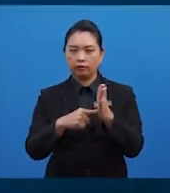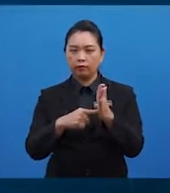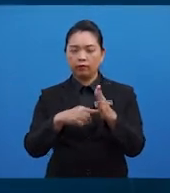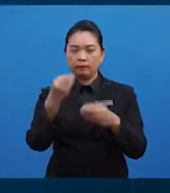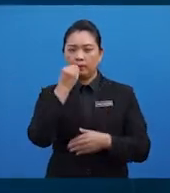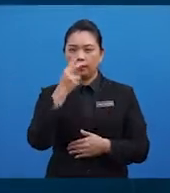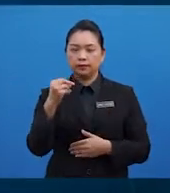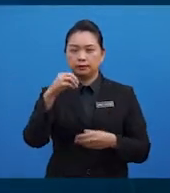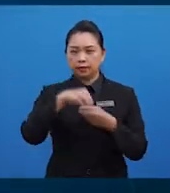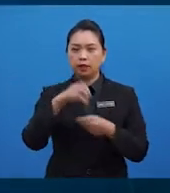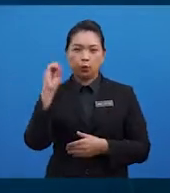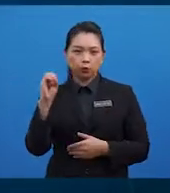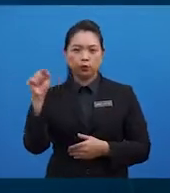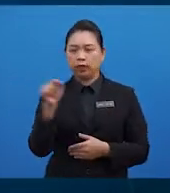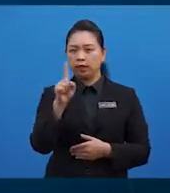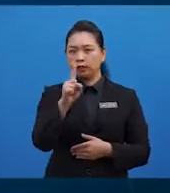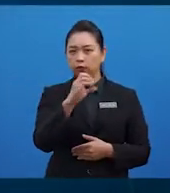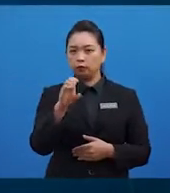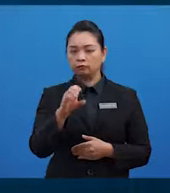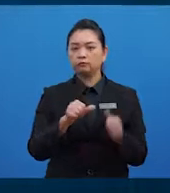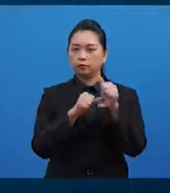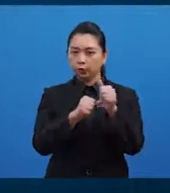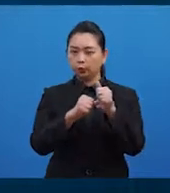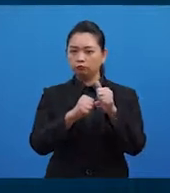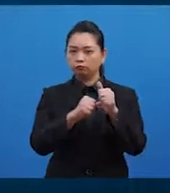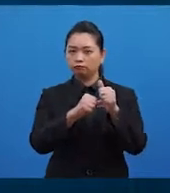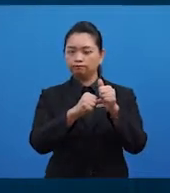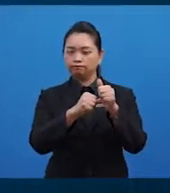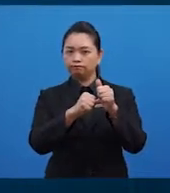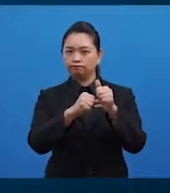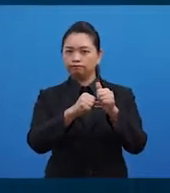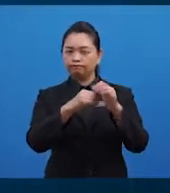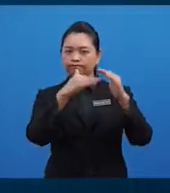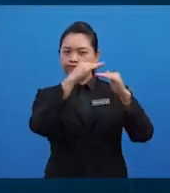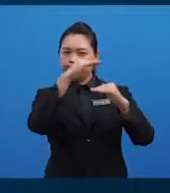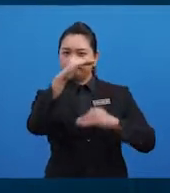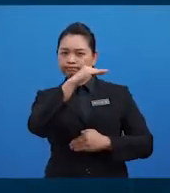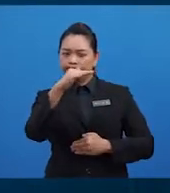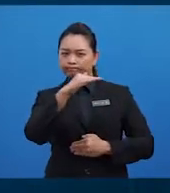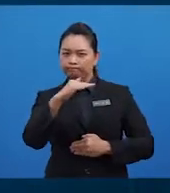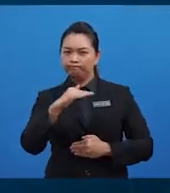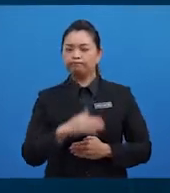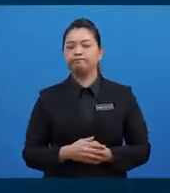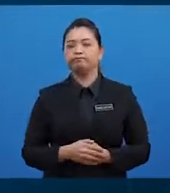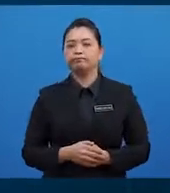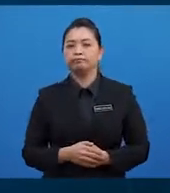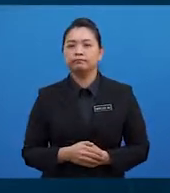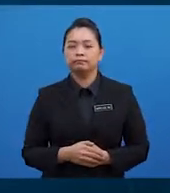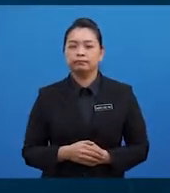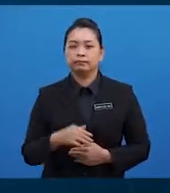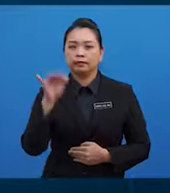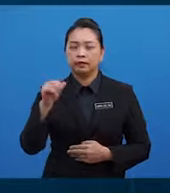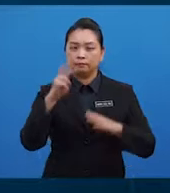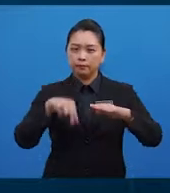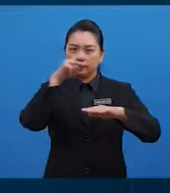kosong hingga seratus mengikut paras sesuatu makanan itu menaikkan paras